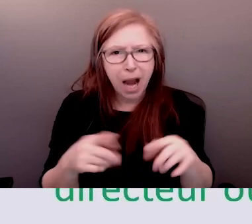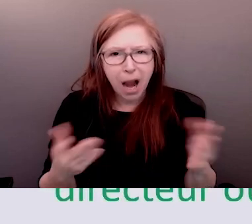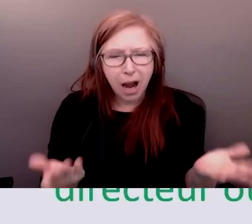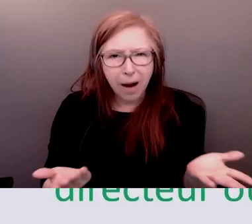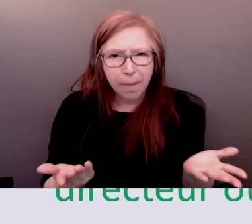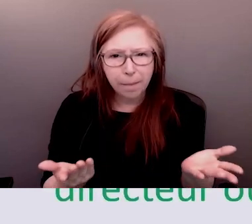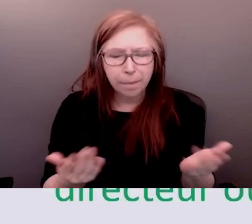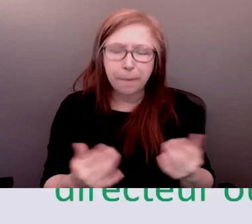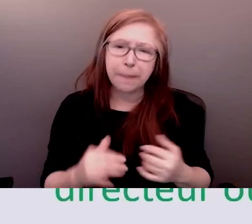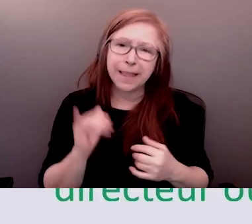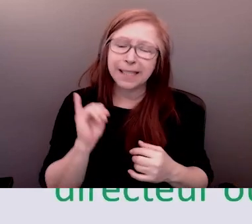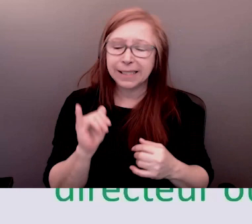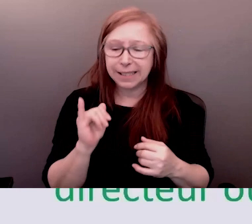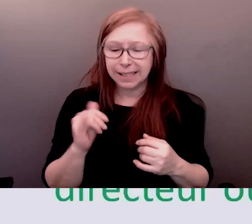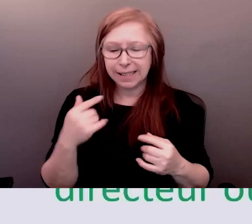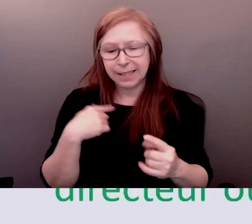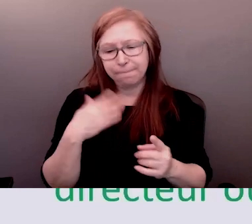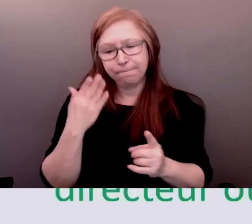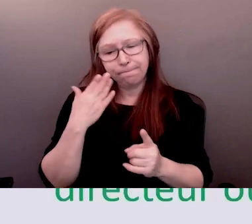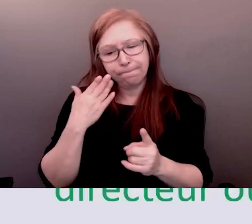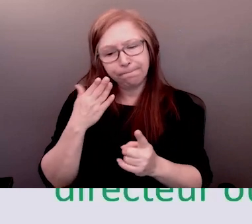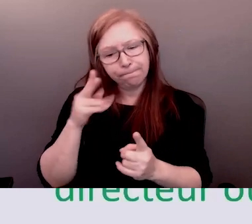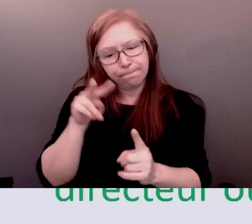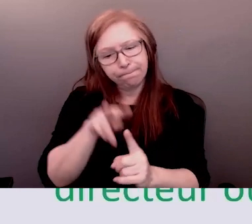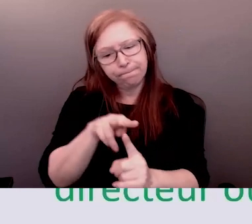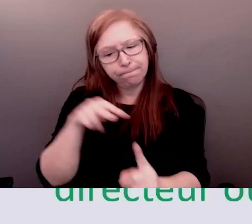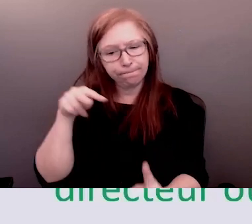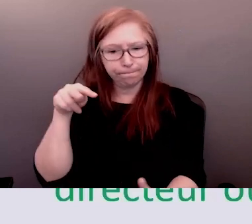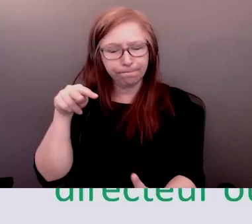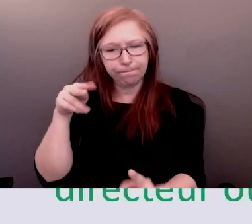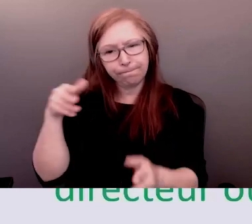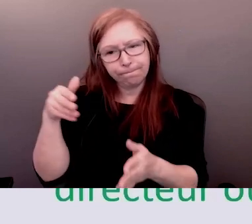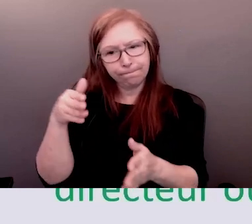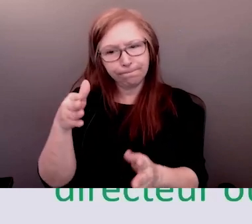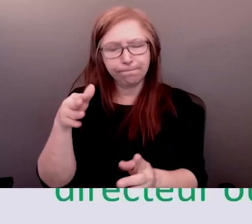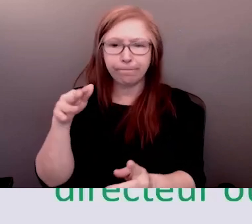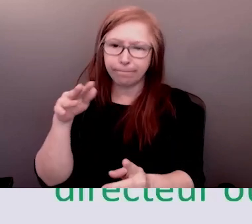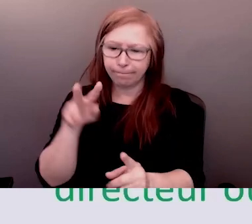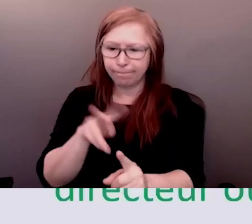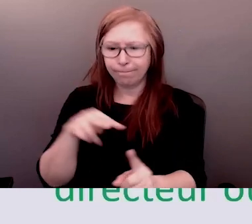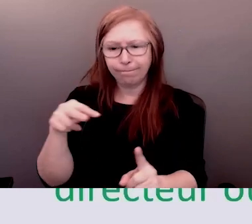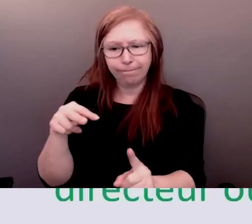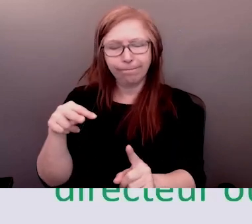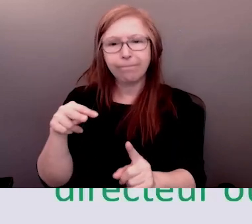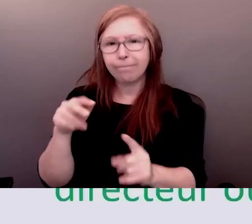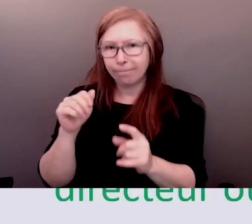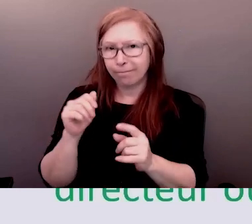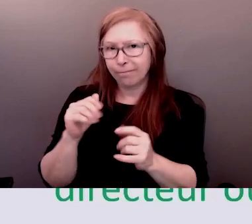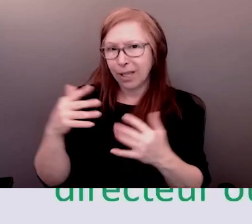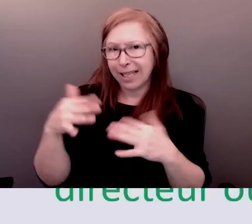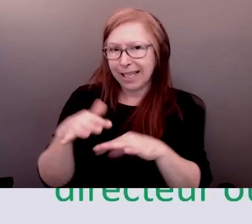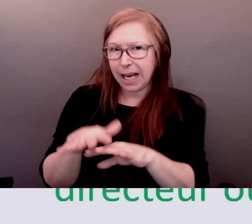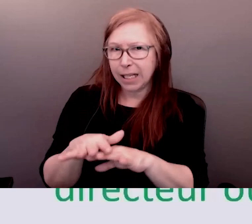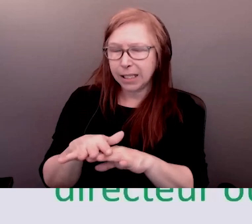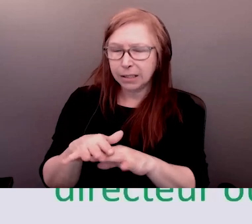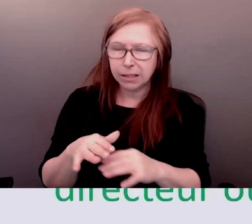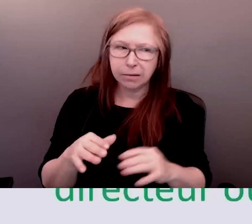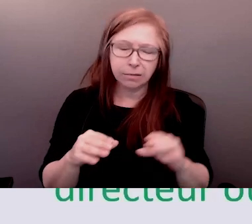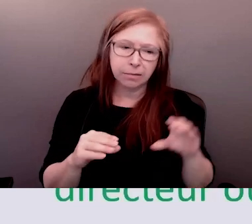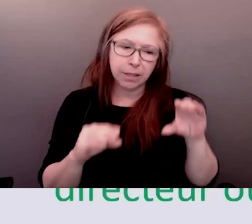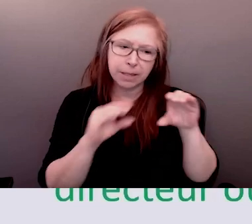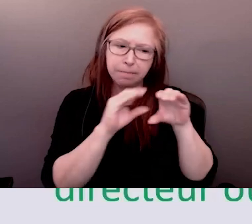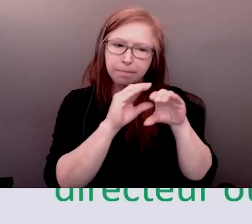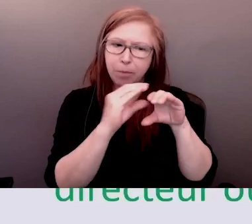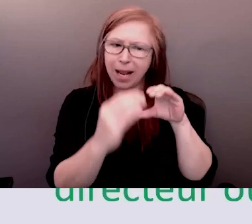'engager un directeur et une directrice de l'EDD le DI comment est-ce que vous allez peut-être répondre donc les habitudes dont les